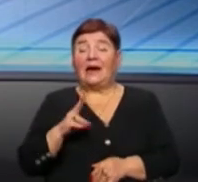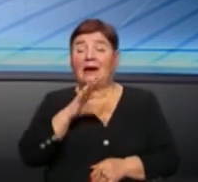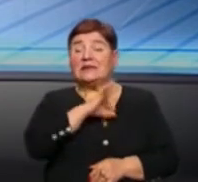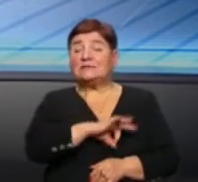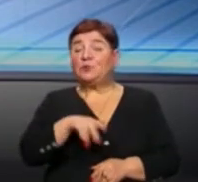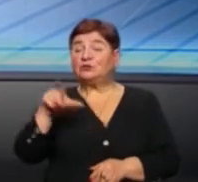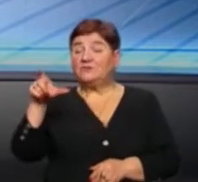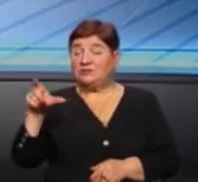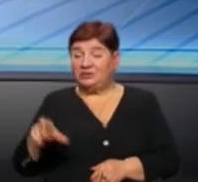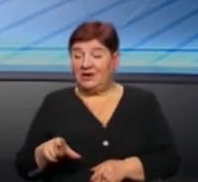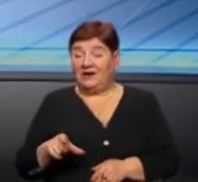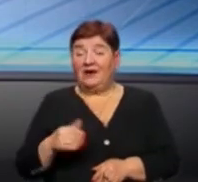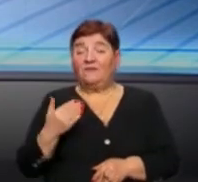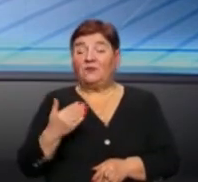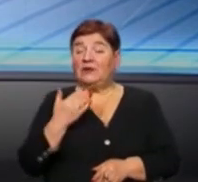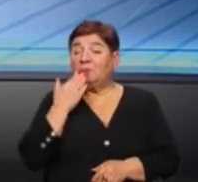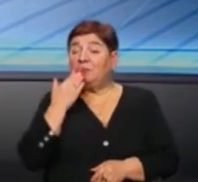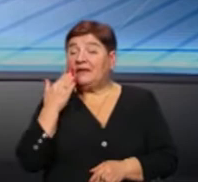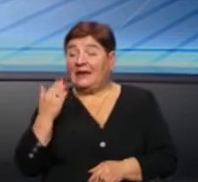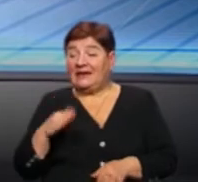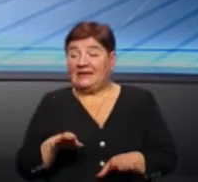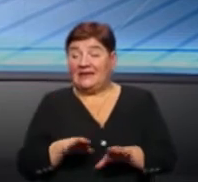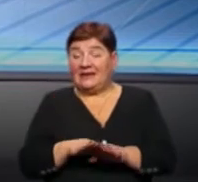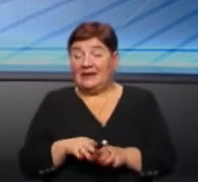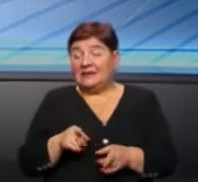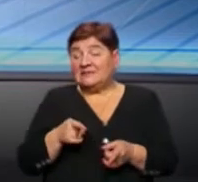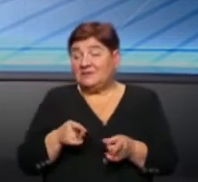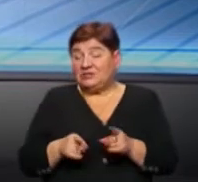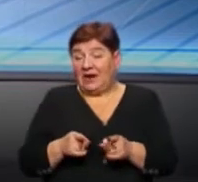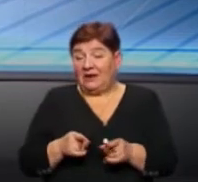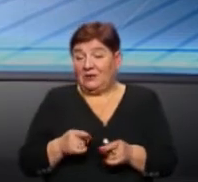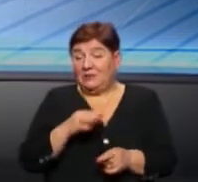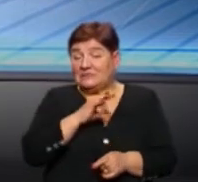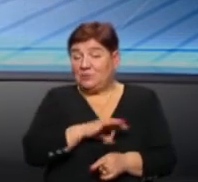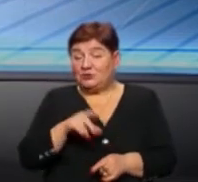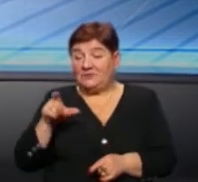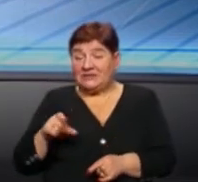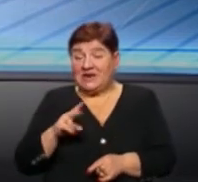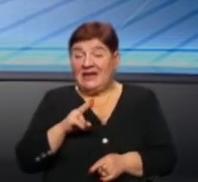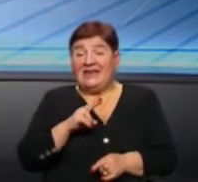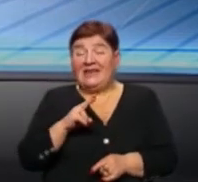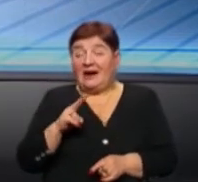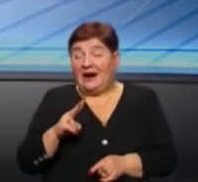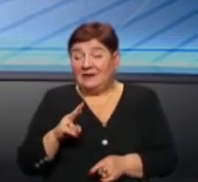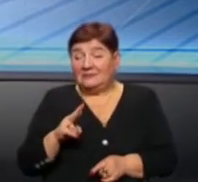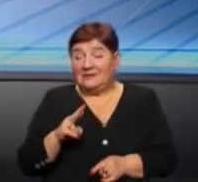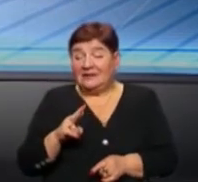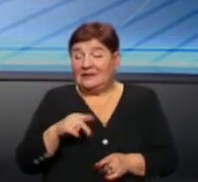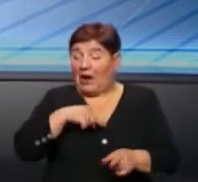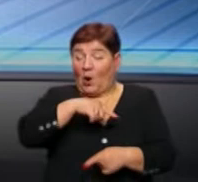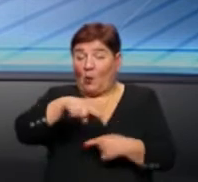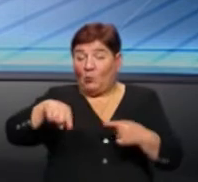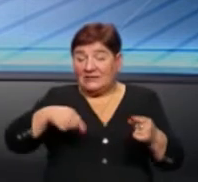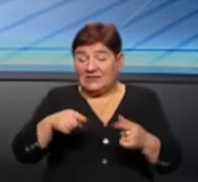споживачі, вони випитували такі речі, які звичайний споживач, який, ну, скажімо так, звичайна людина, яка не